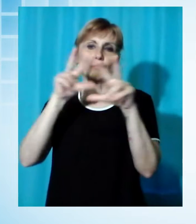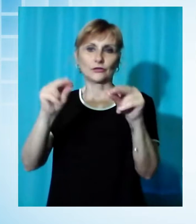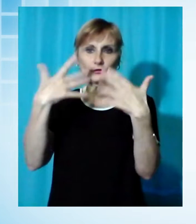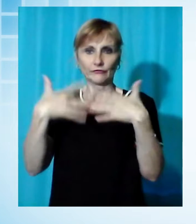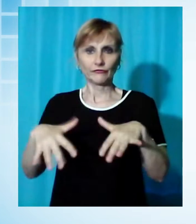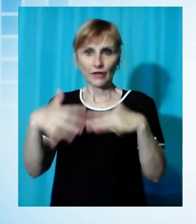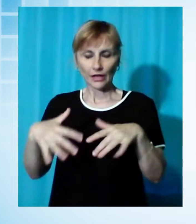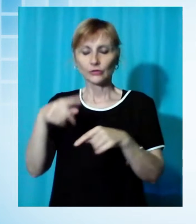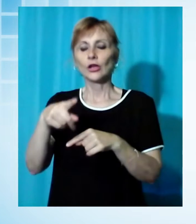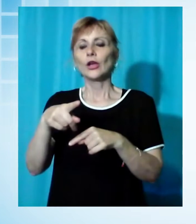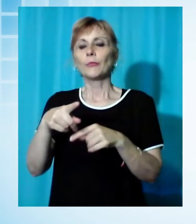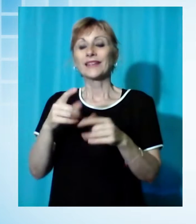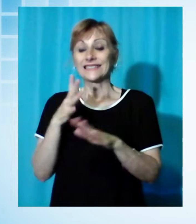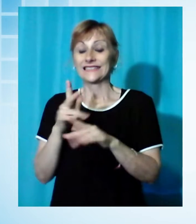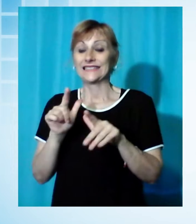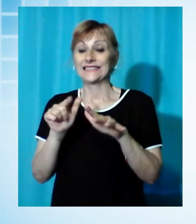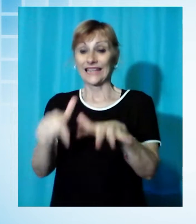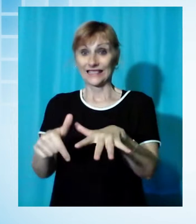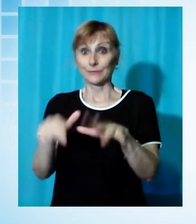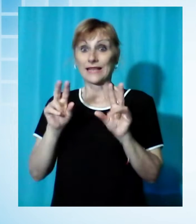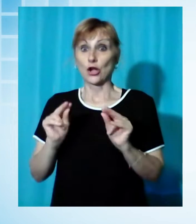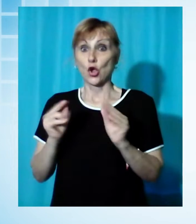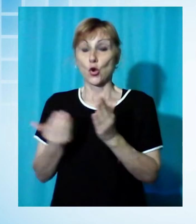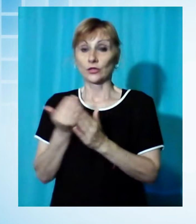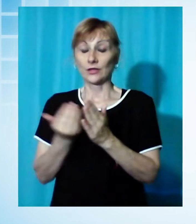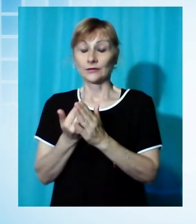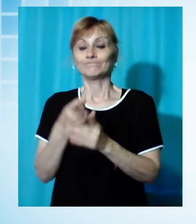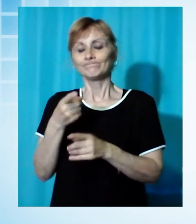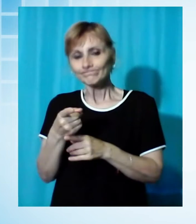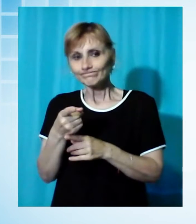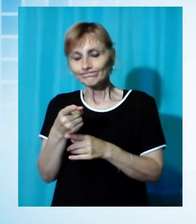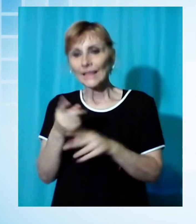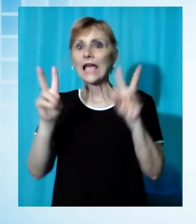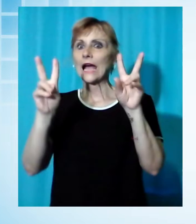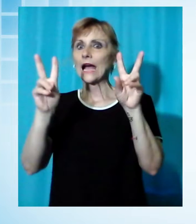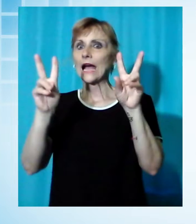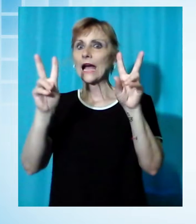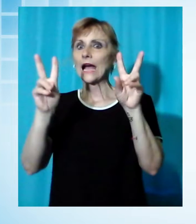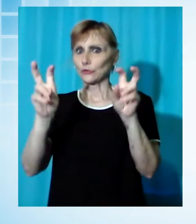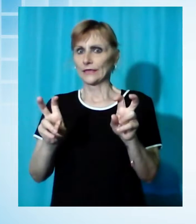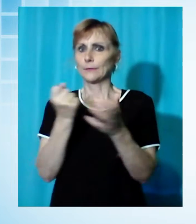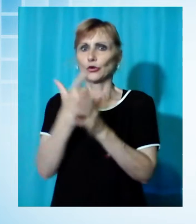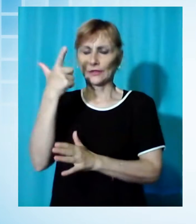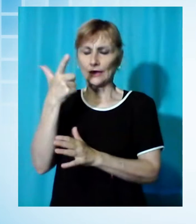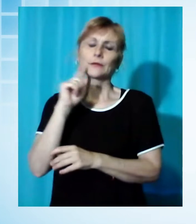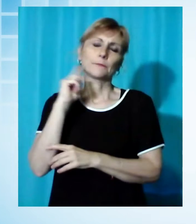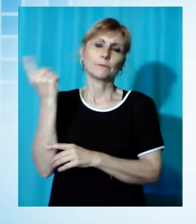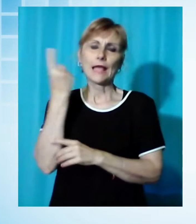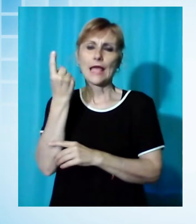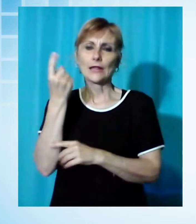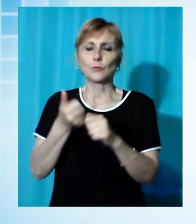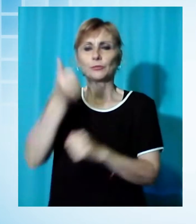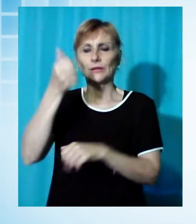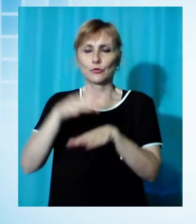verranno date in settimana, quindi abbiamo deciso, data l'importanza di quanto comunicato, di presentarlo in apertura. Sentiamo